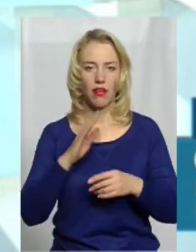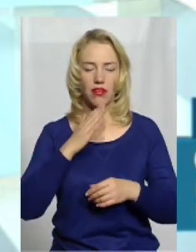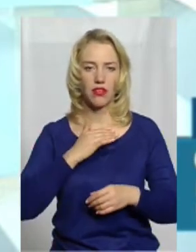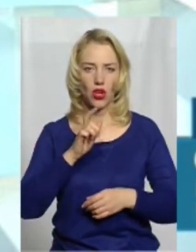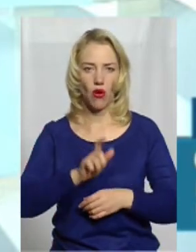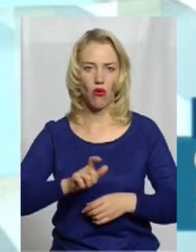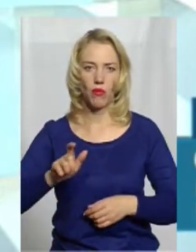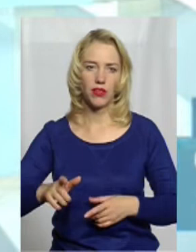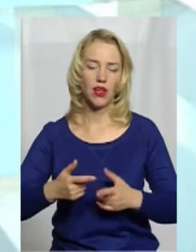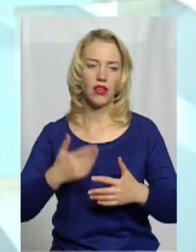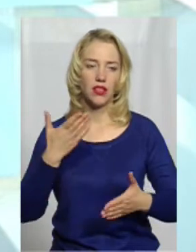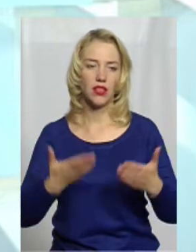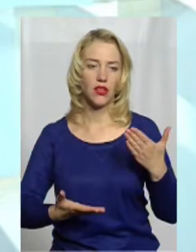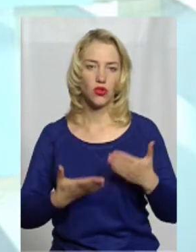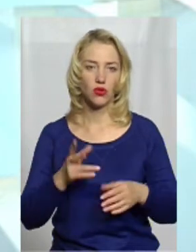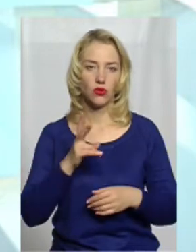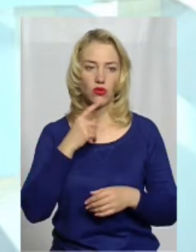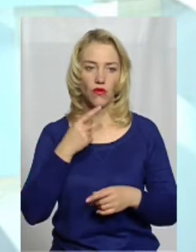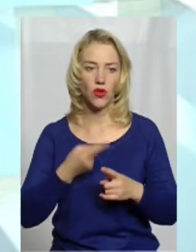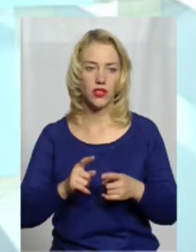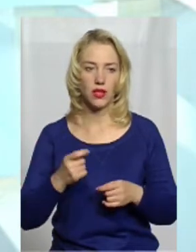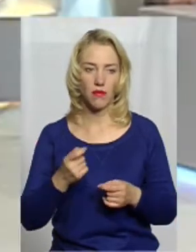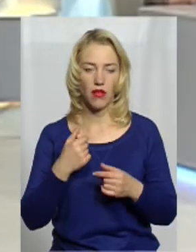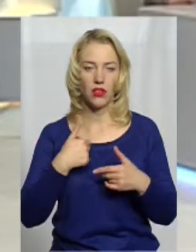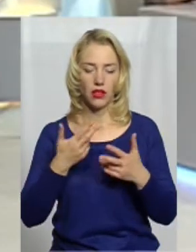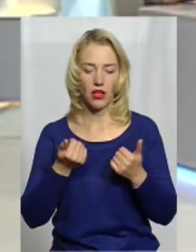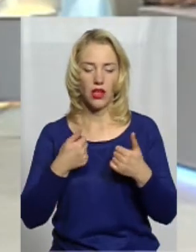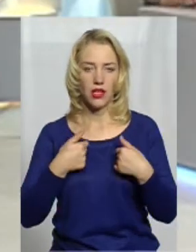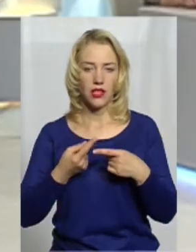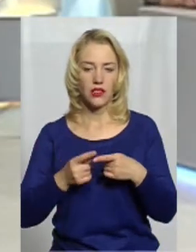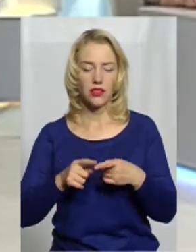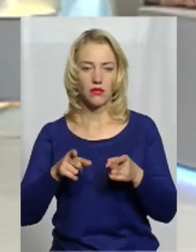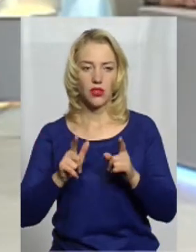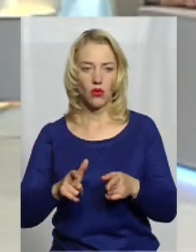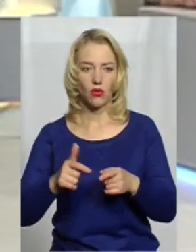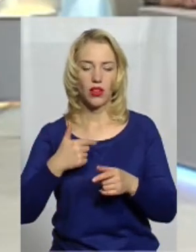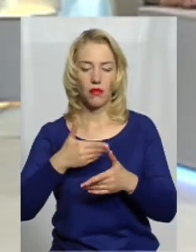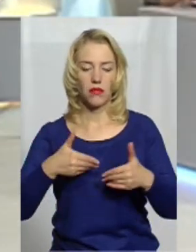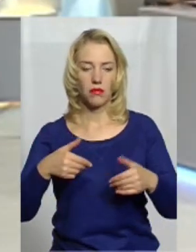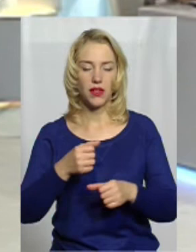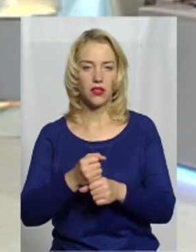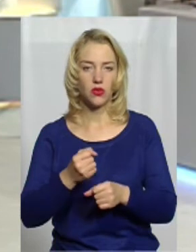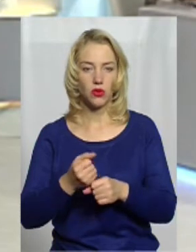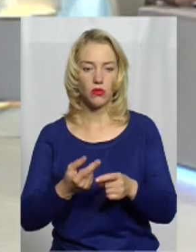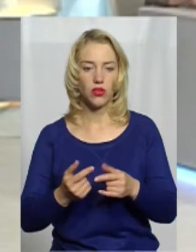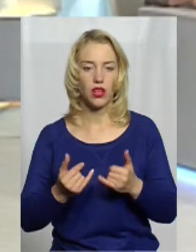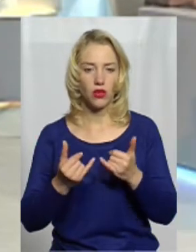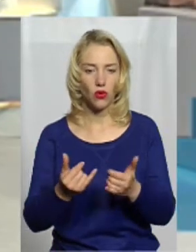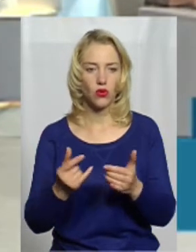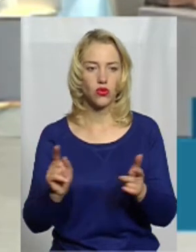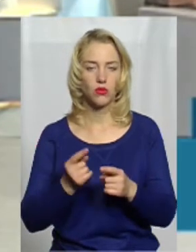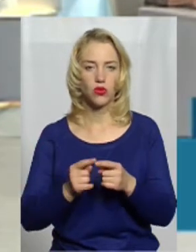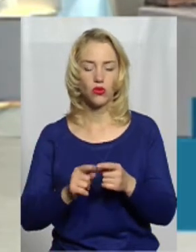навіть якщо хтось каже, що це мало, так, я з цим згодна. Але ми працюємо для того, щоб цю кількість збільшити. І